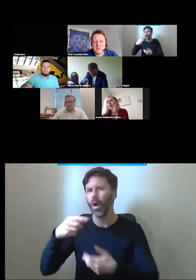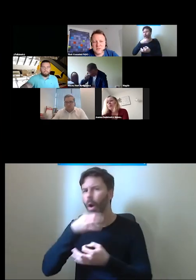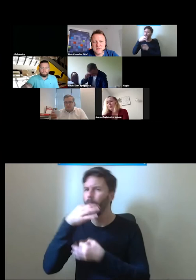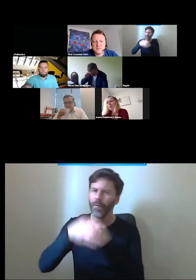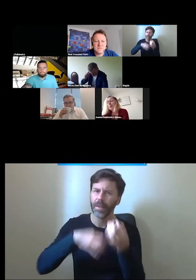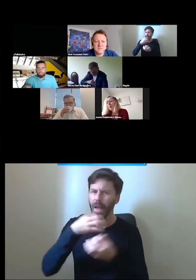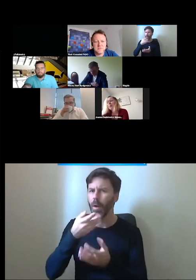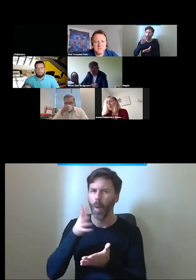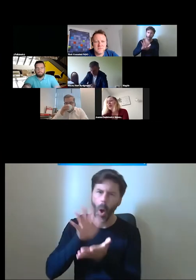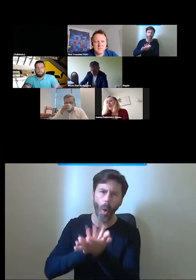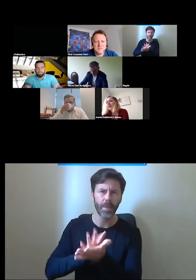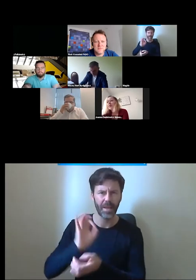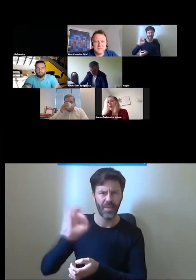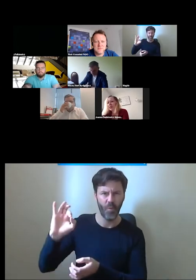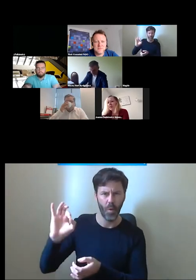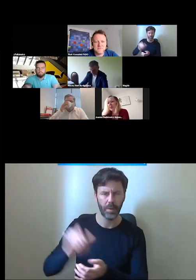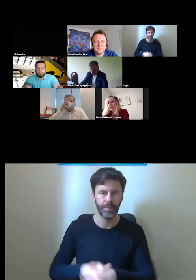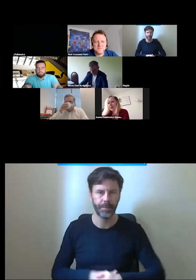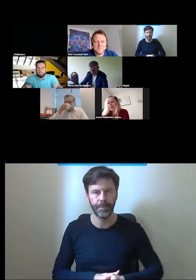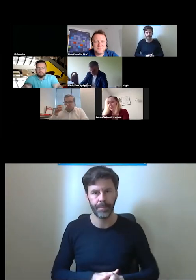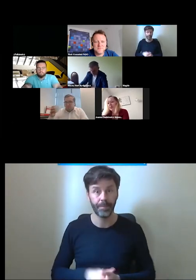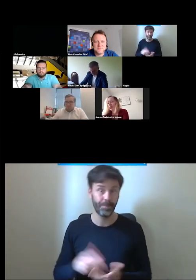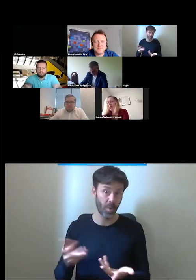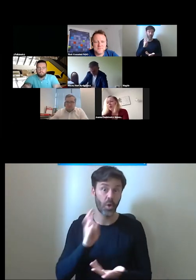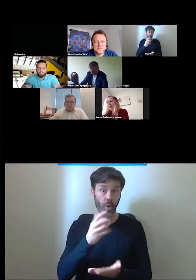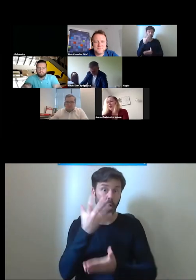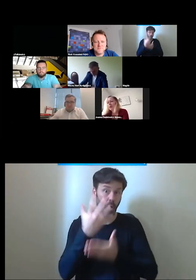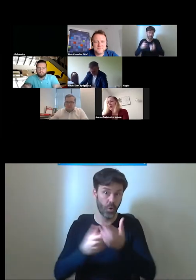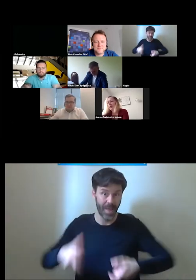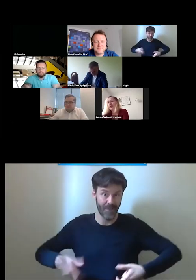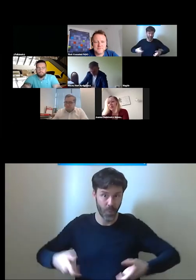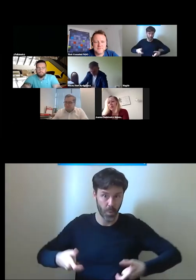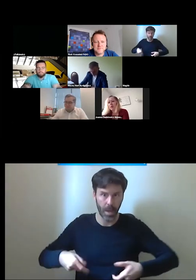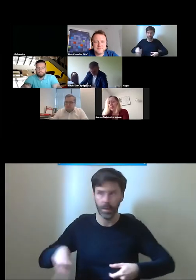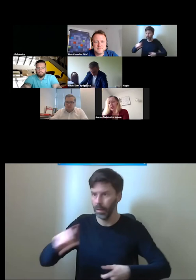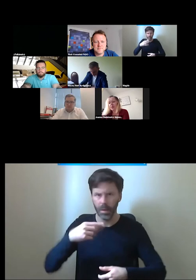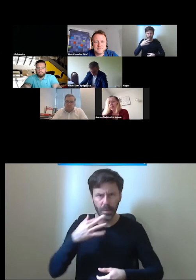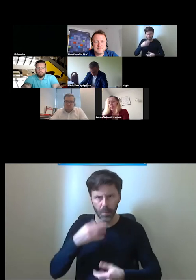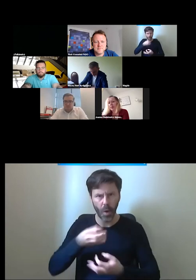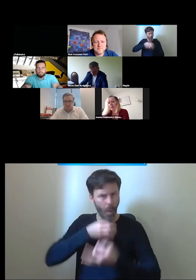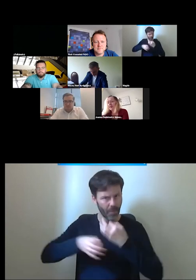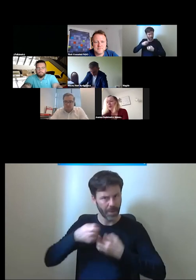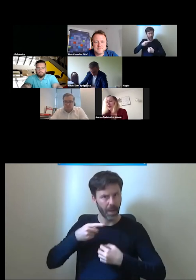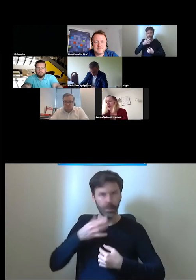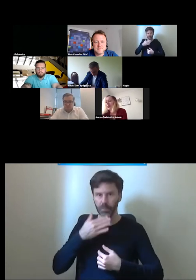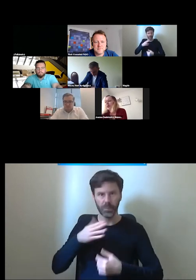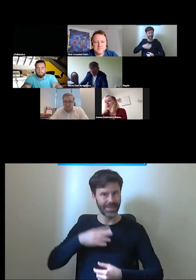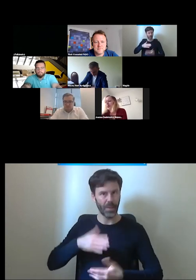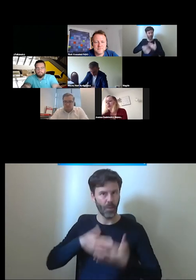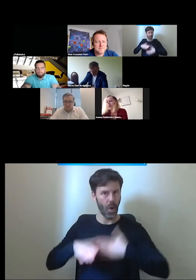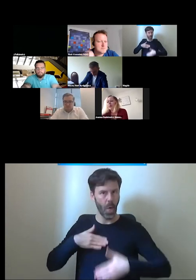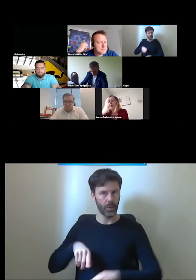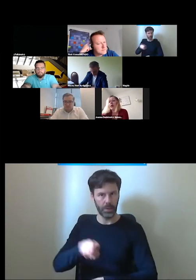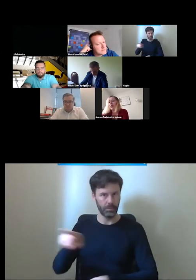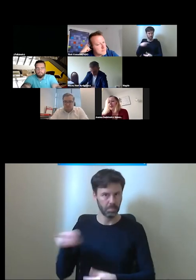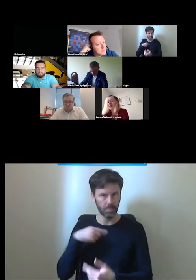tak że to jest użytkownicy są bardzo zadowoleni przynajmniej do tej pory nawet jak osobiście się spotykałam z opiniami czy